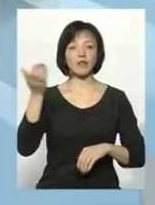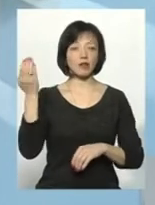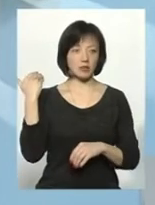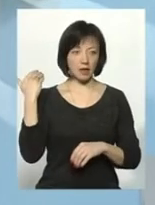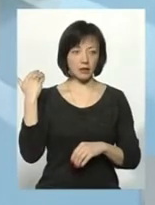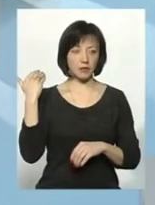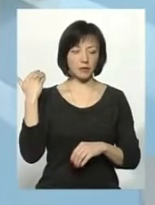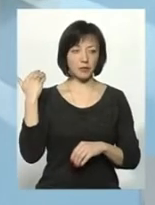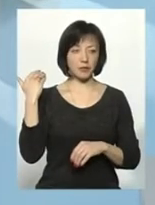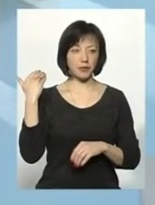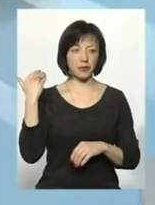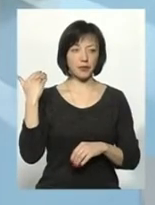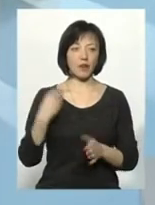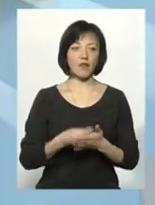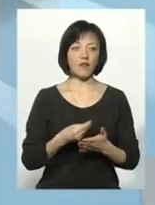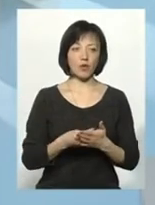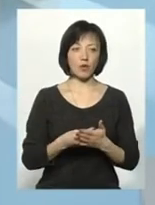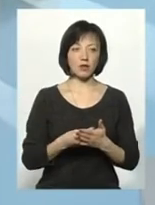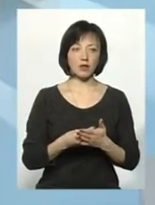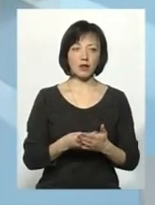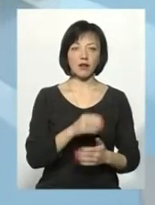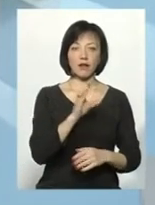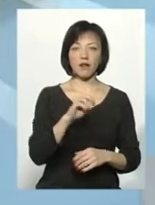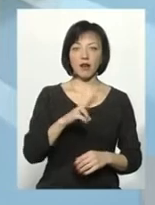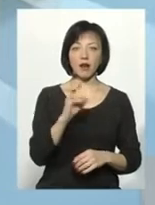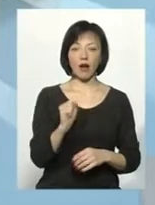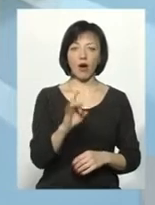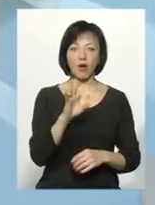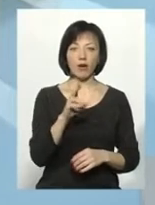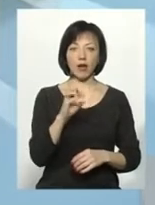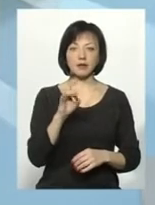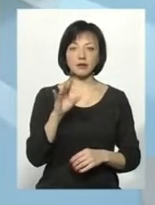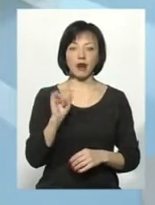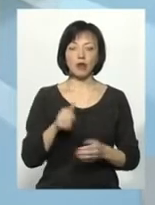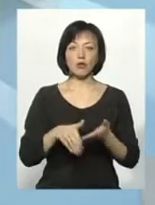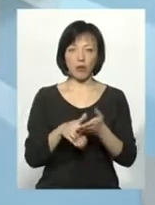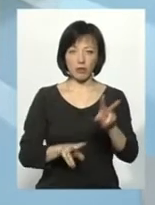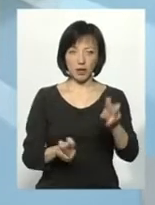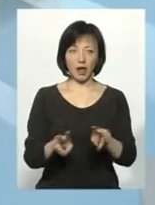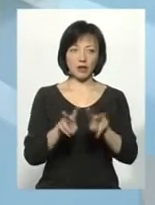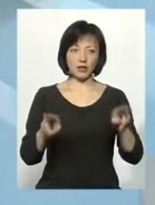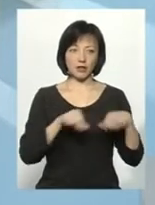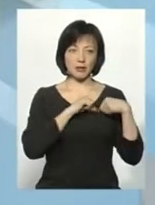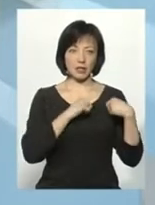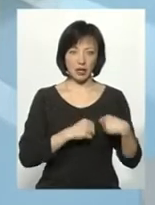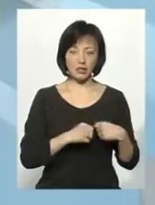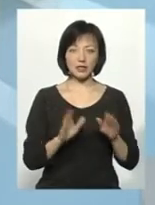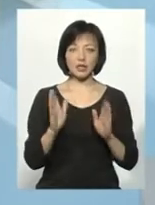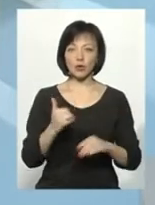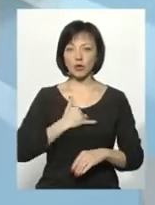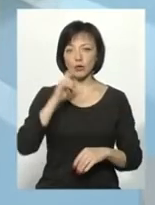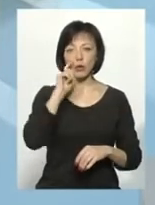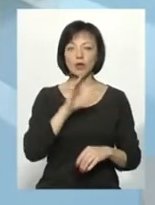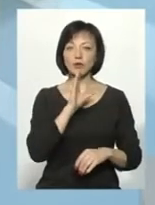фонд «Вєлька оркестра святкової допомоги» з аналогічними такими сердечками, тільки у нас